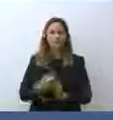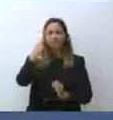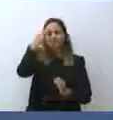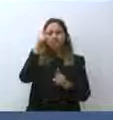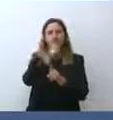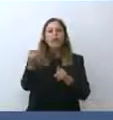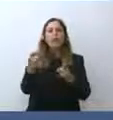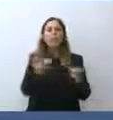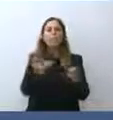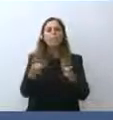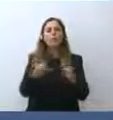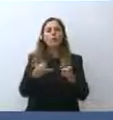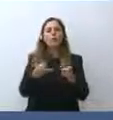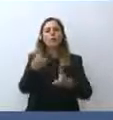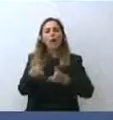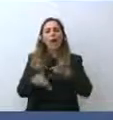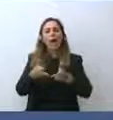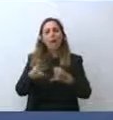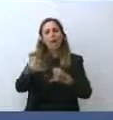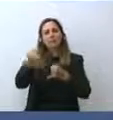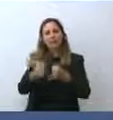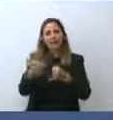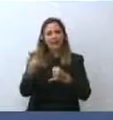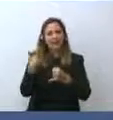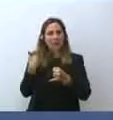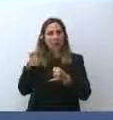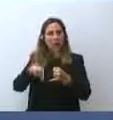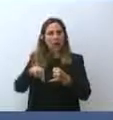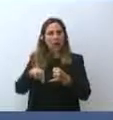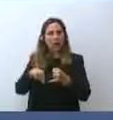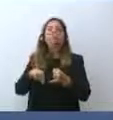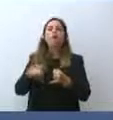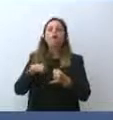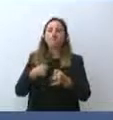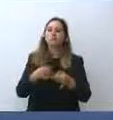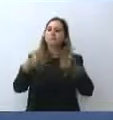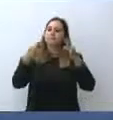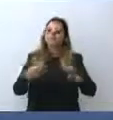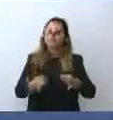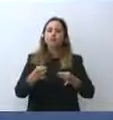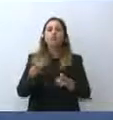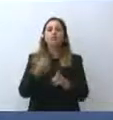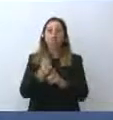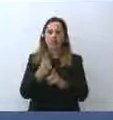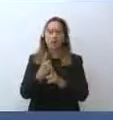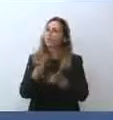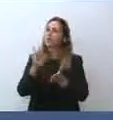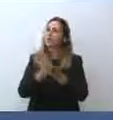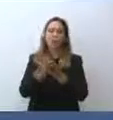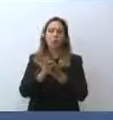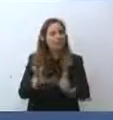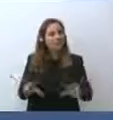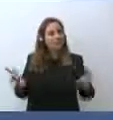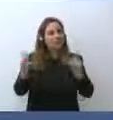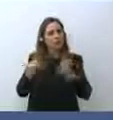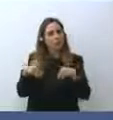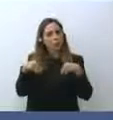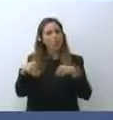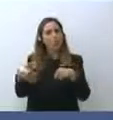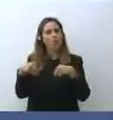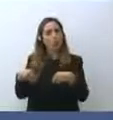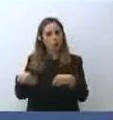aprile di quest'anno decisi che bisognava ritornare in presenza accompagnato